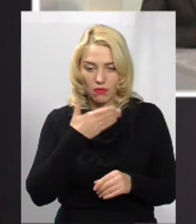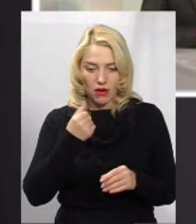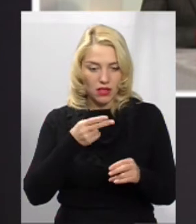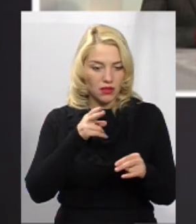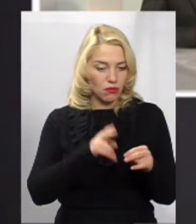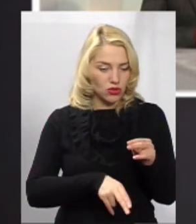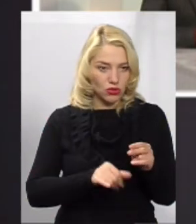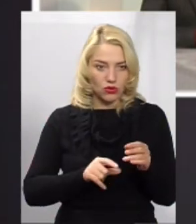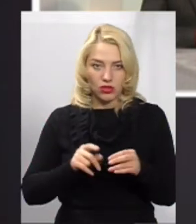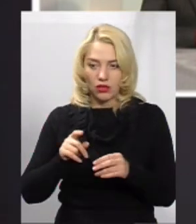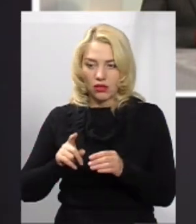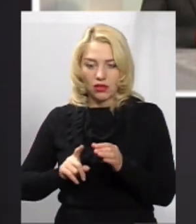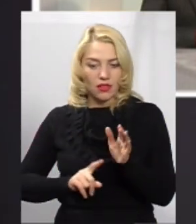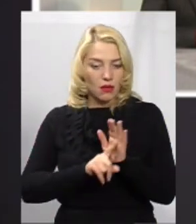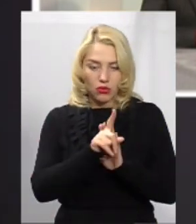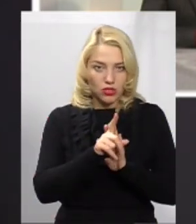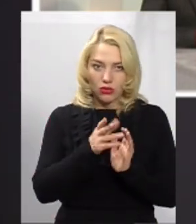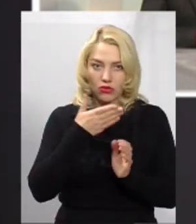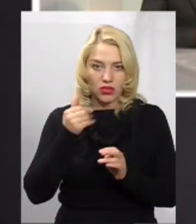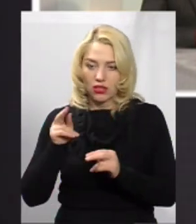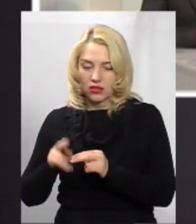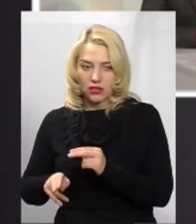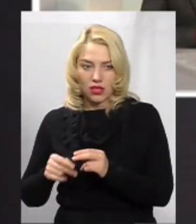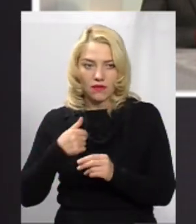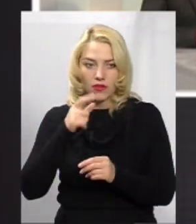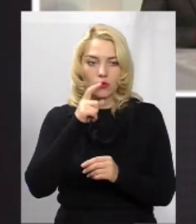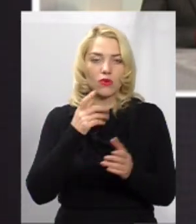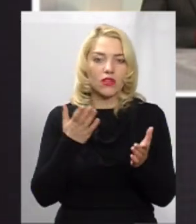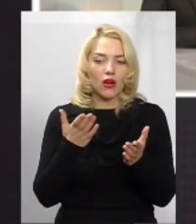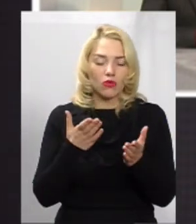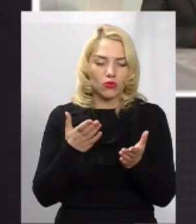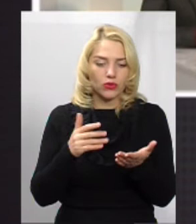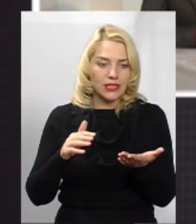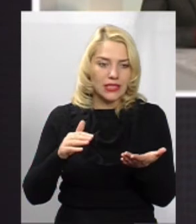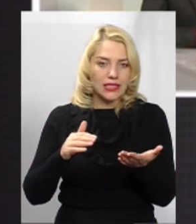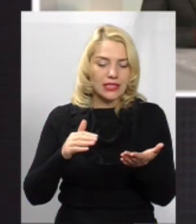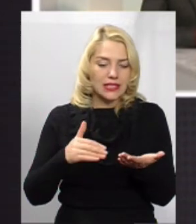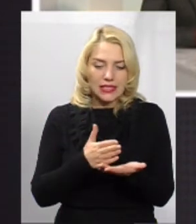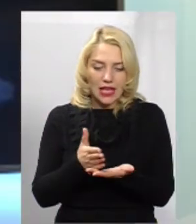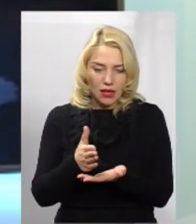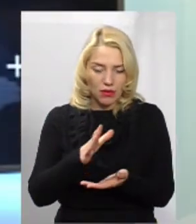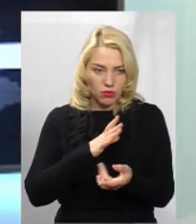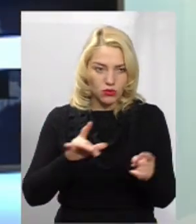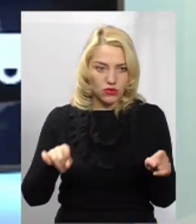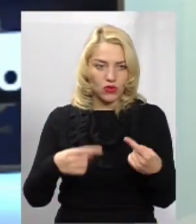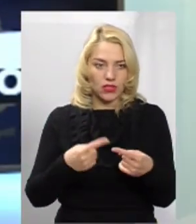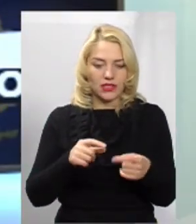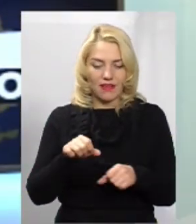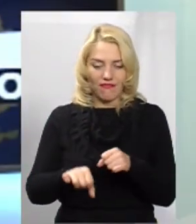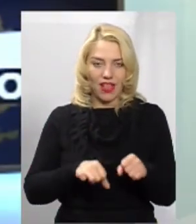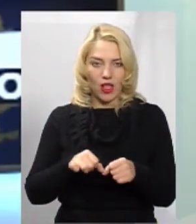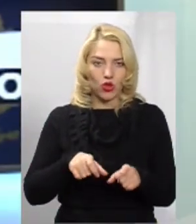початку, ні кінця, не міг зрозуміти, якою схемою, якою структурою було створено саме цю велодоріжку. І зараз вони